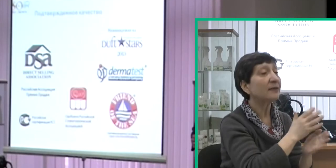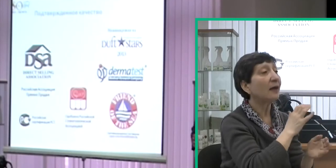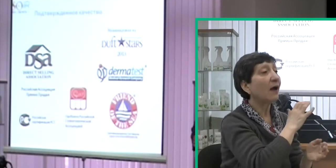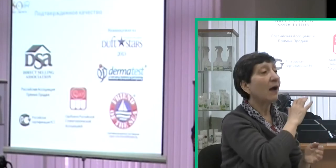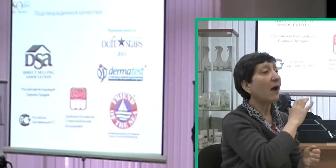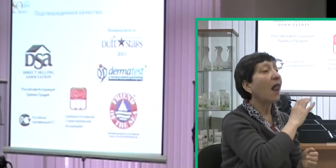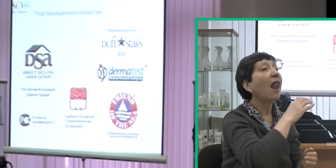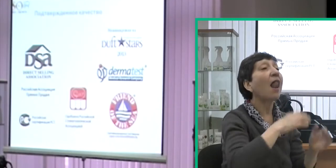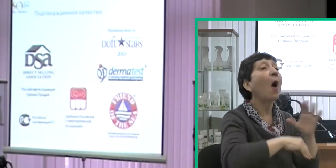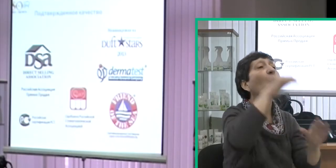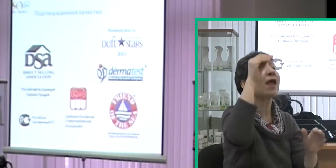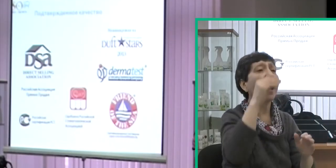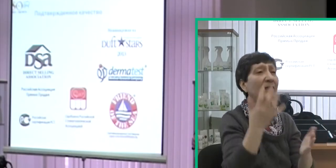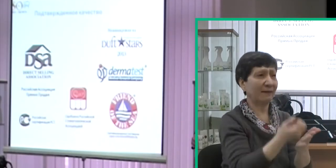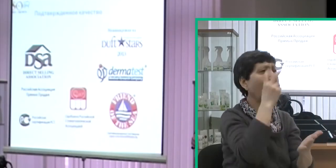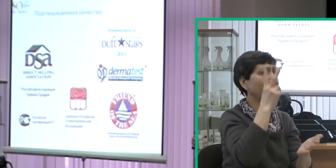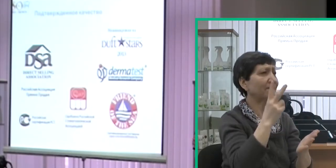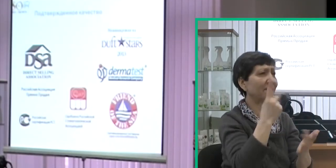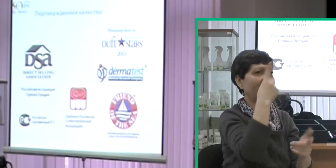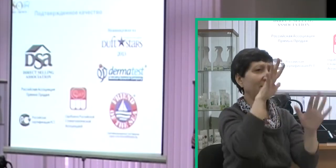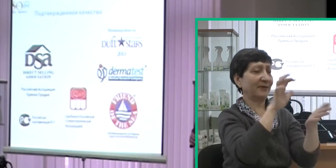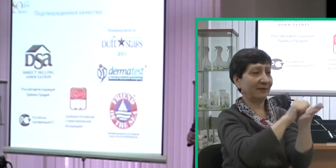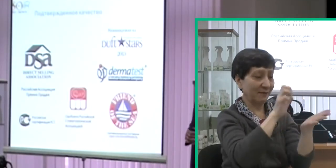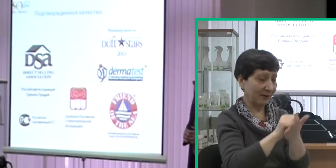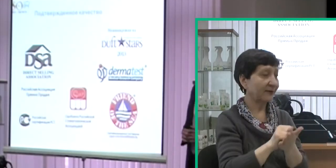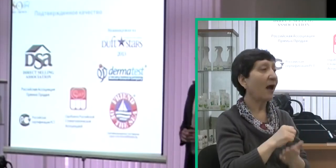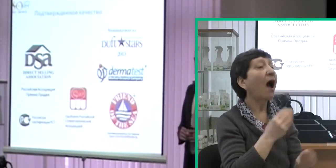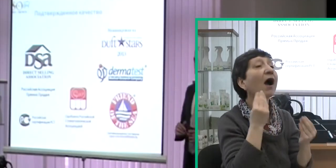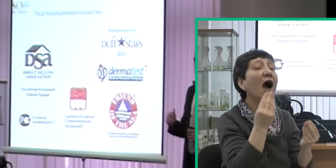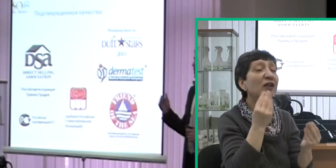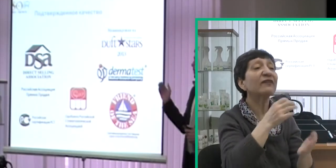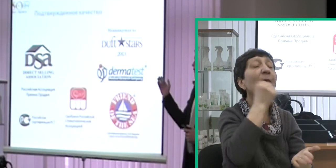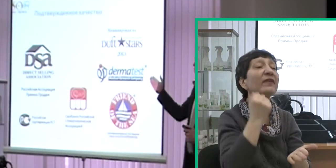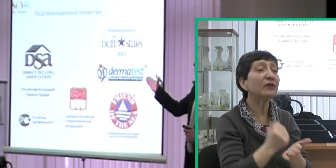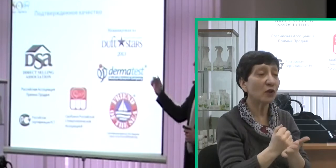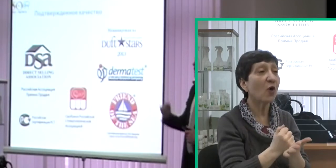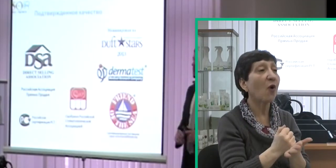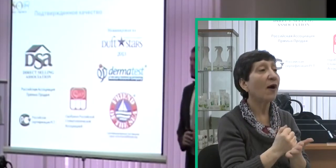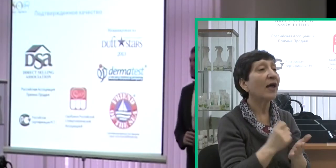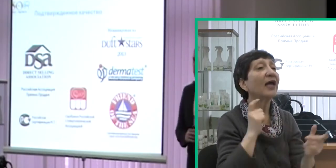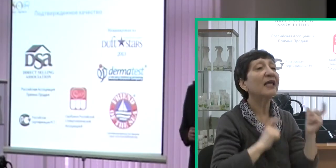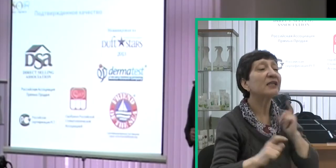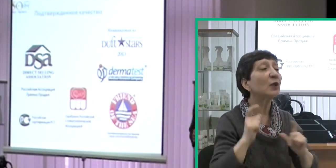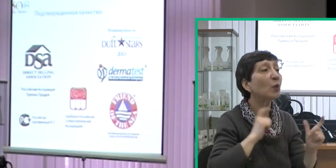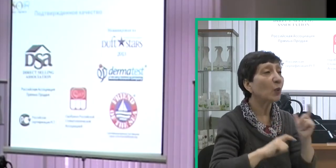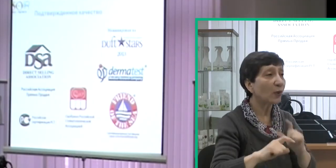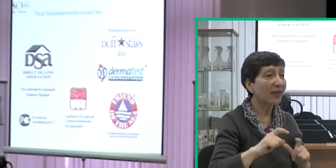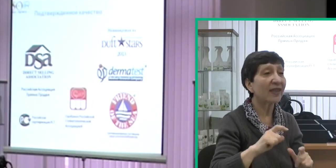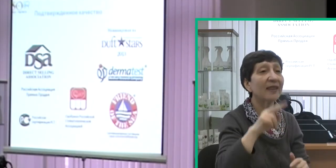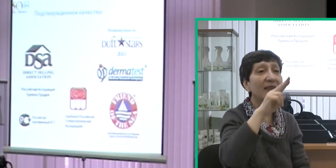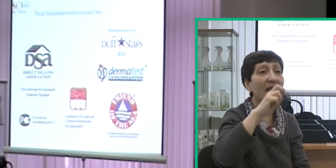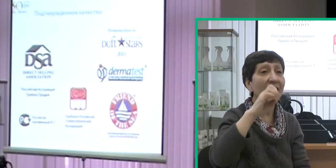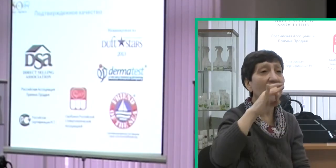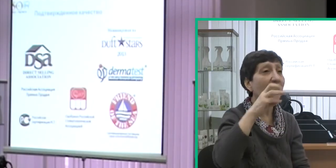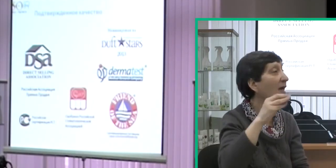Являются наши продукты лауреатами этой премии. Качество нашей продукции подтверждено независимым институтом